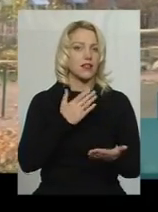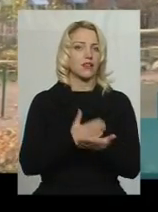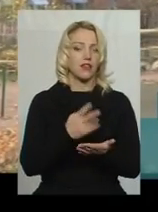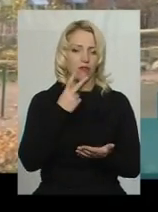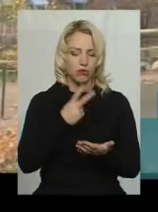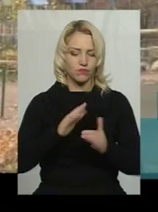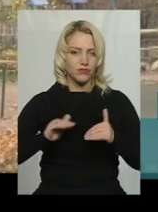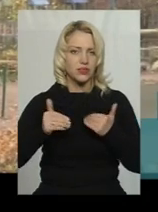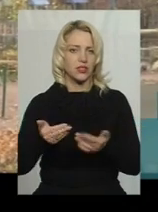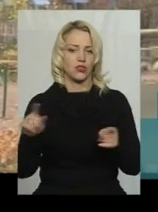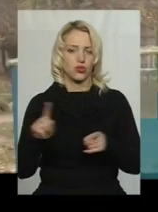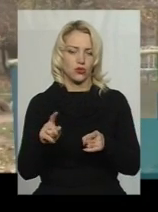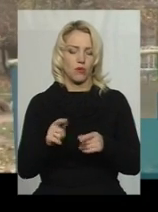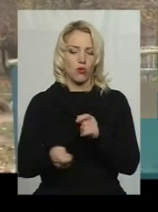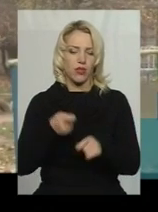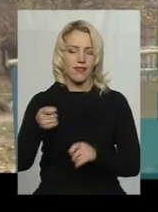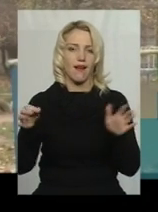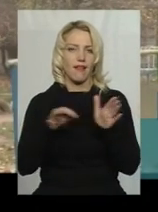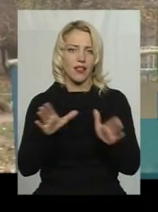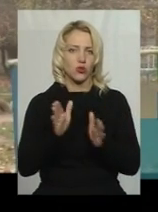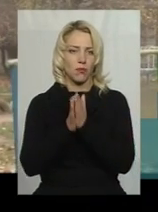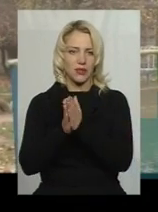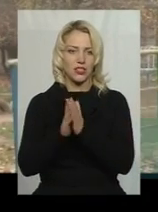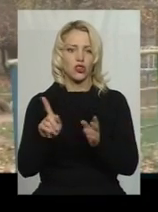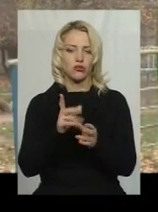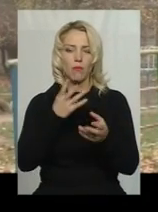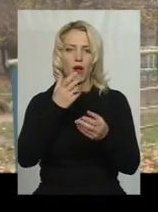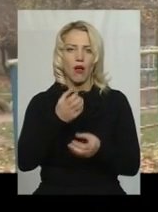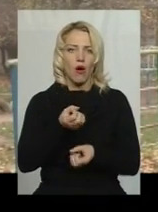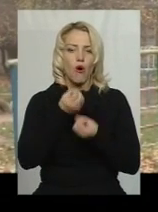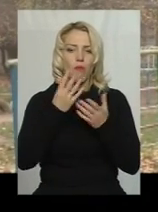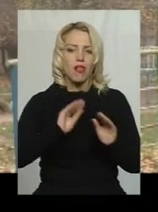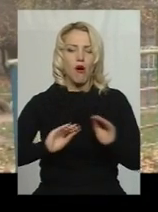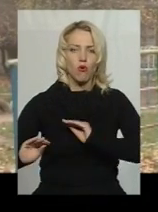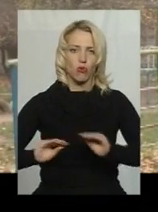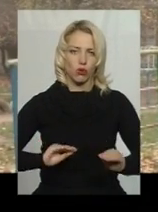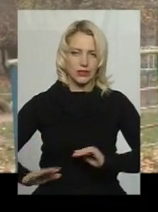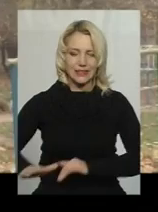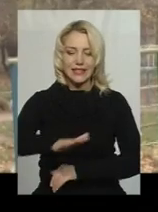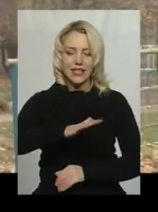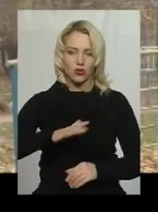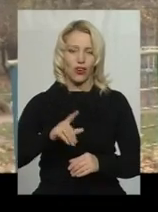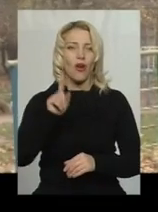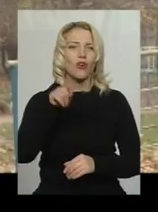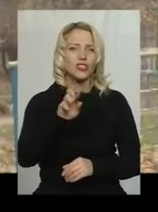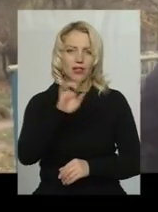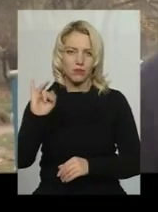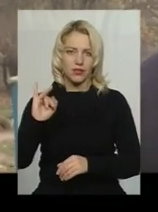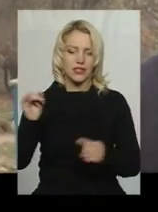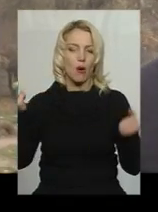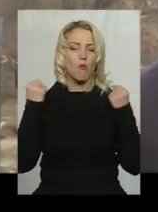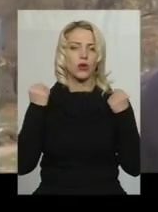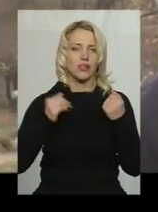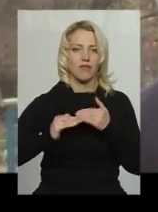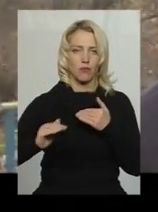подання електронної петиції, щоб облагородити територію, хоча б спортивне як поле, для того,